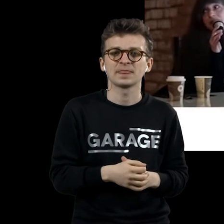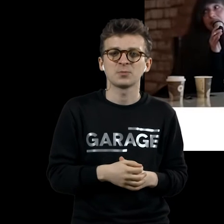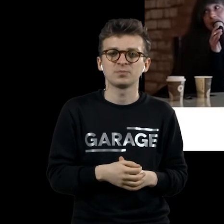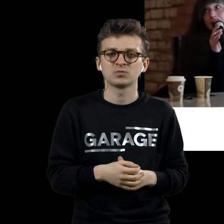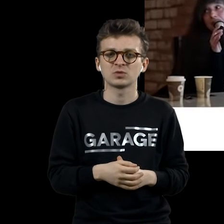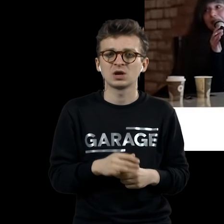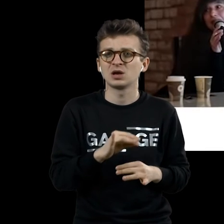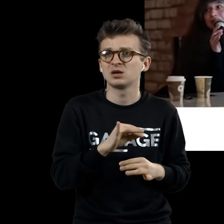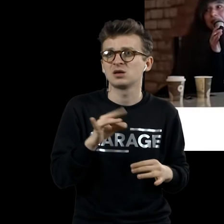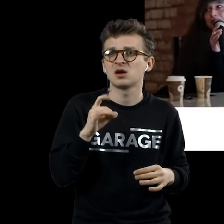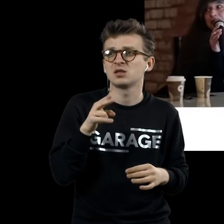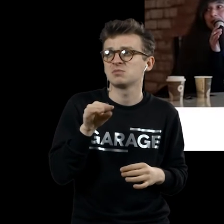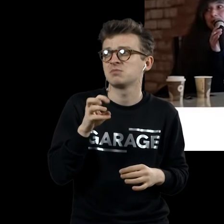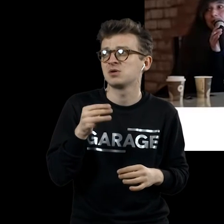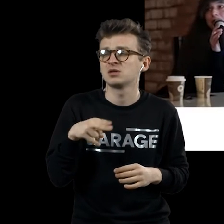Несчастный редимейд.